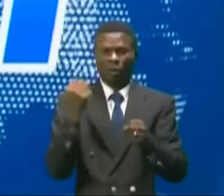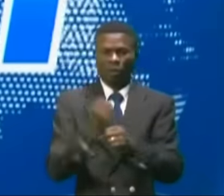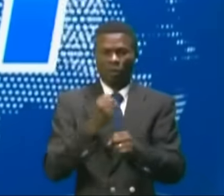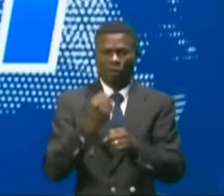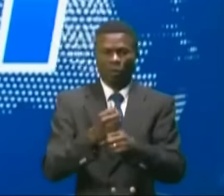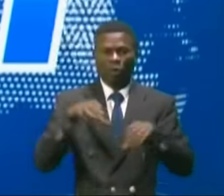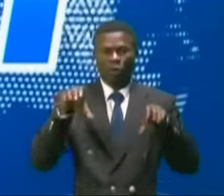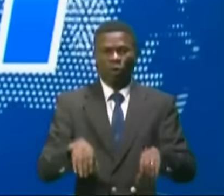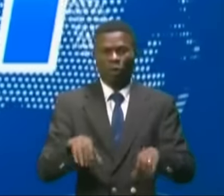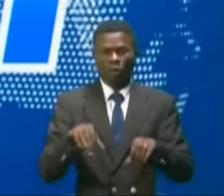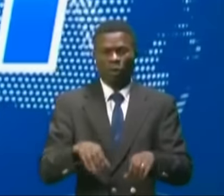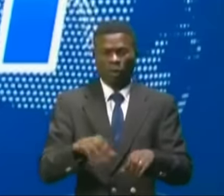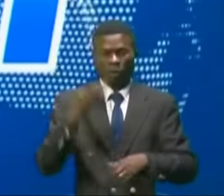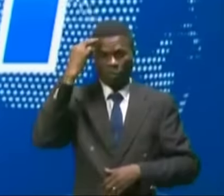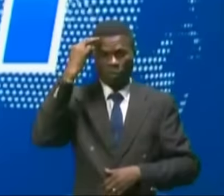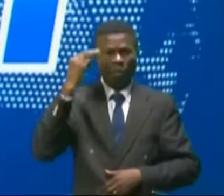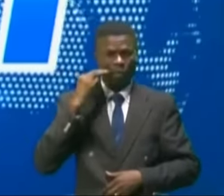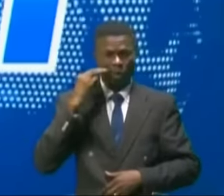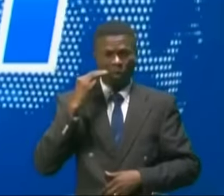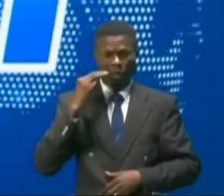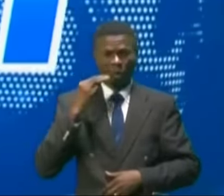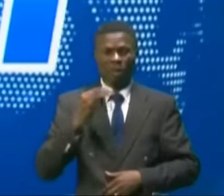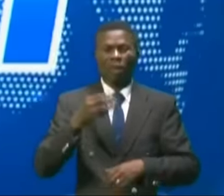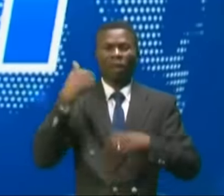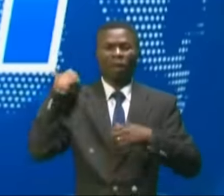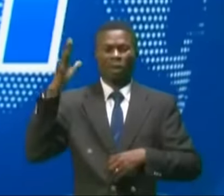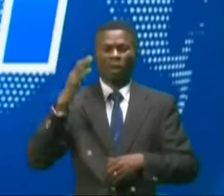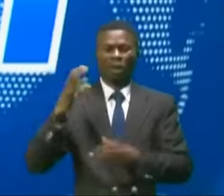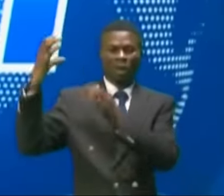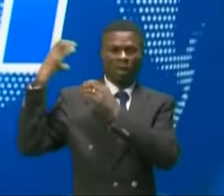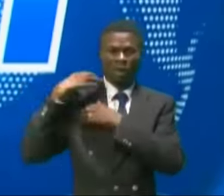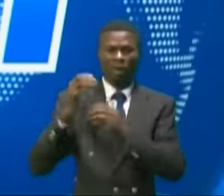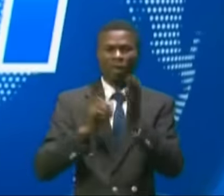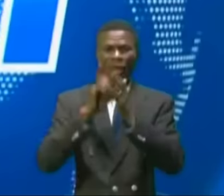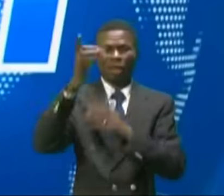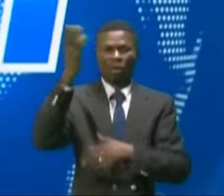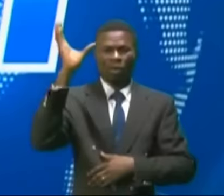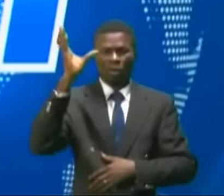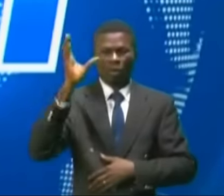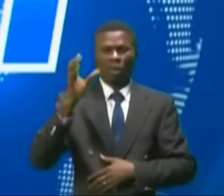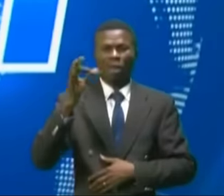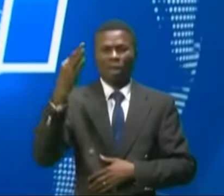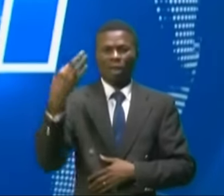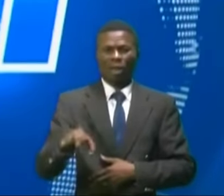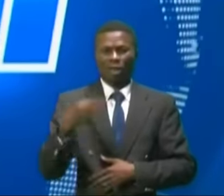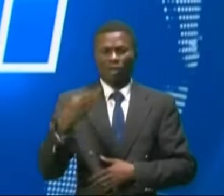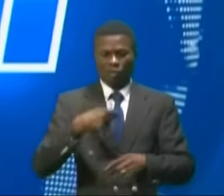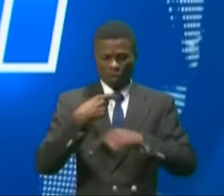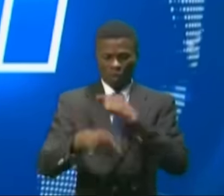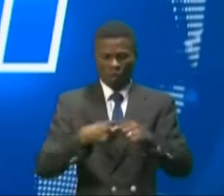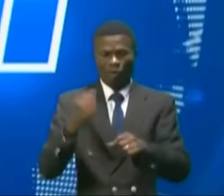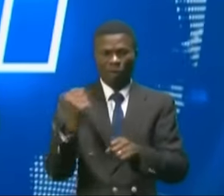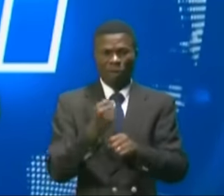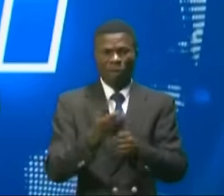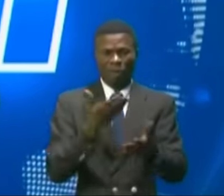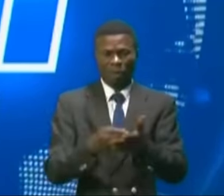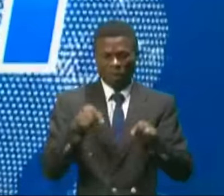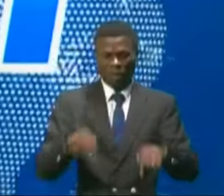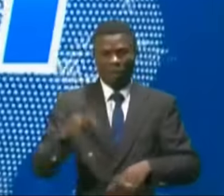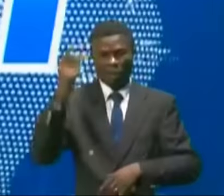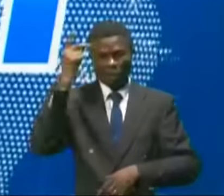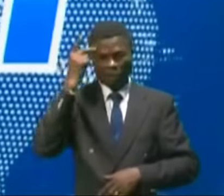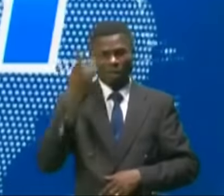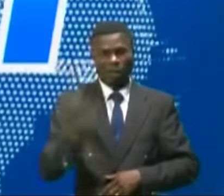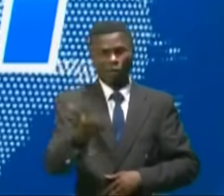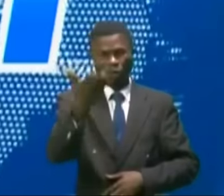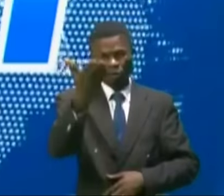du Congo.'est le ministre d'État en charge du développement rural. François Roubota qui a lancé ses travaux ici à Kinshasa,